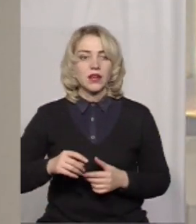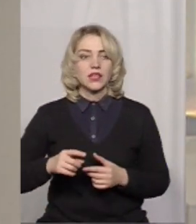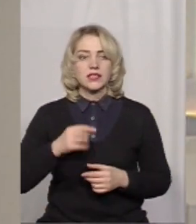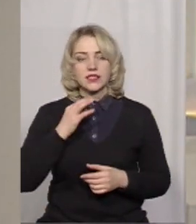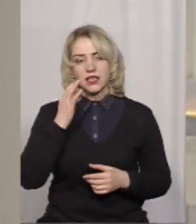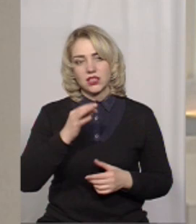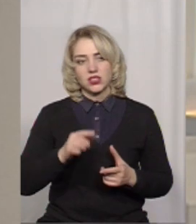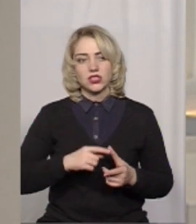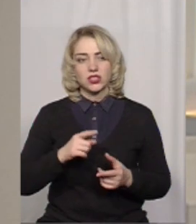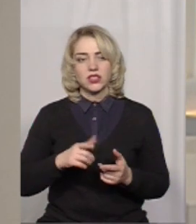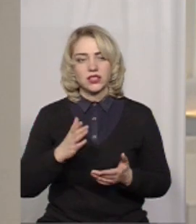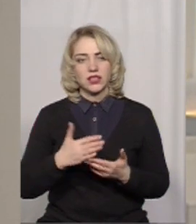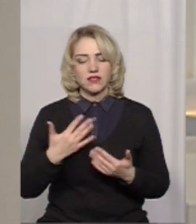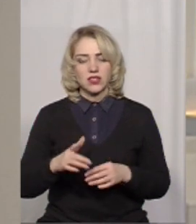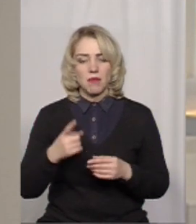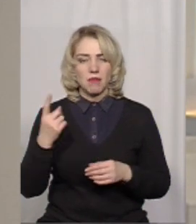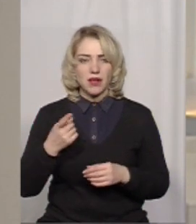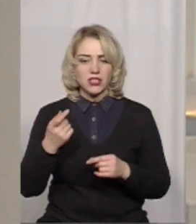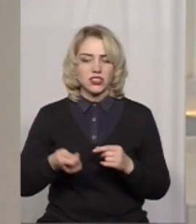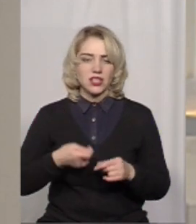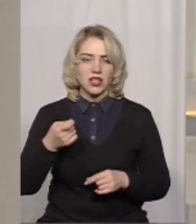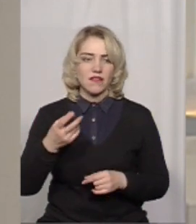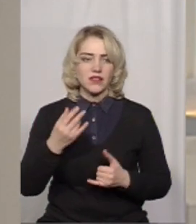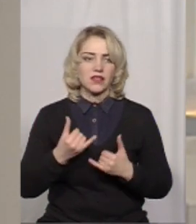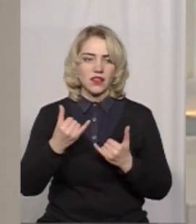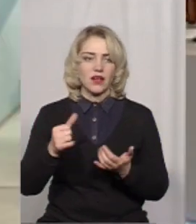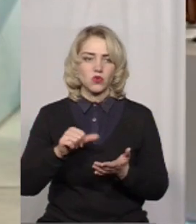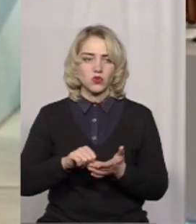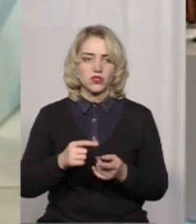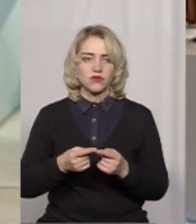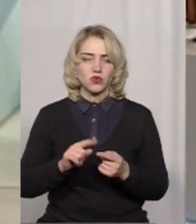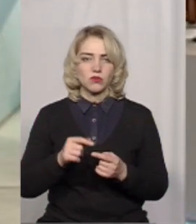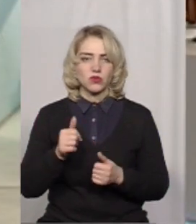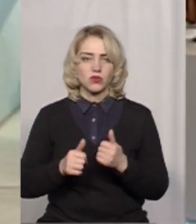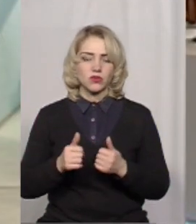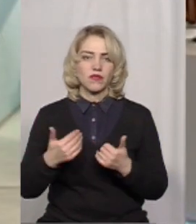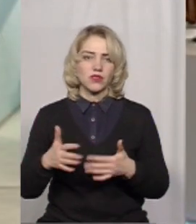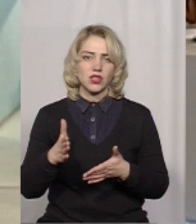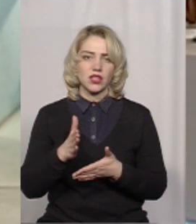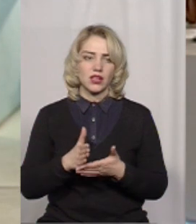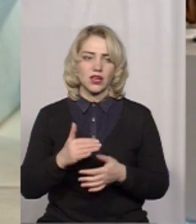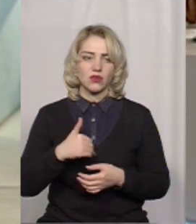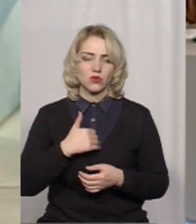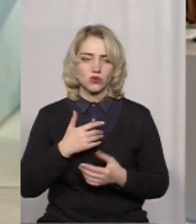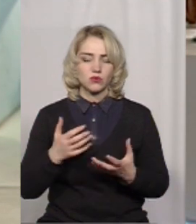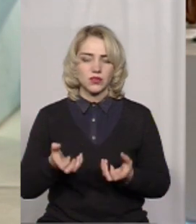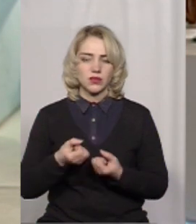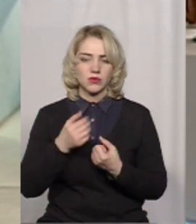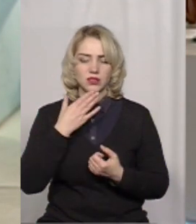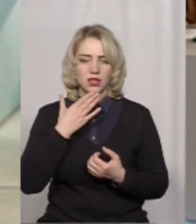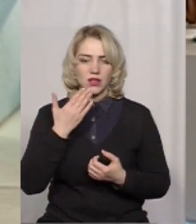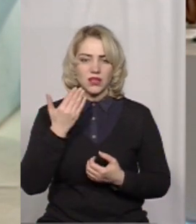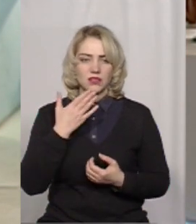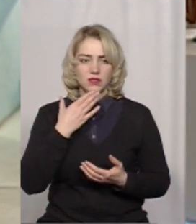чи є вже перші заявки на участь у цьому конкурсі? Так, вже є. І я хочу підтримати свого